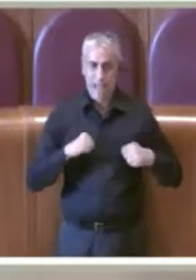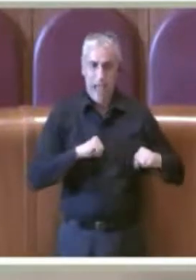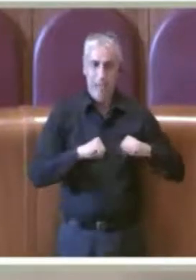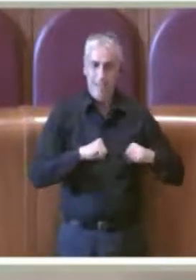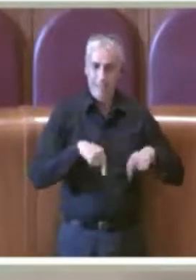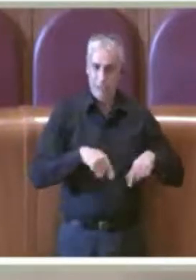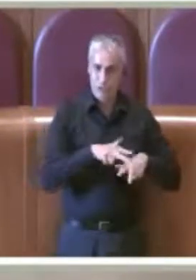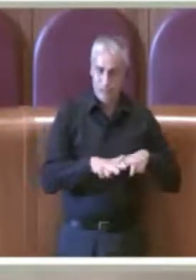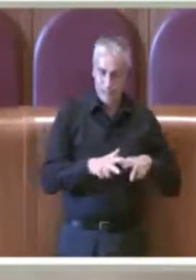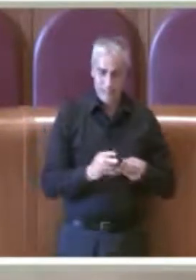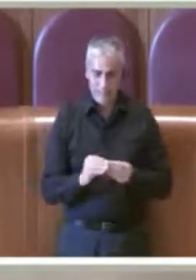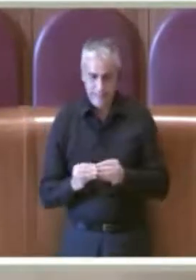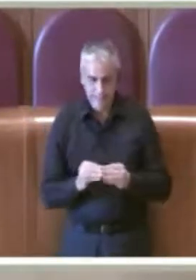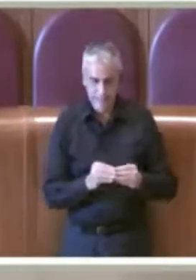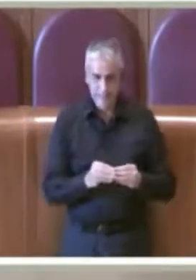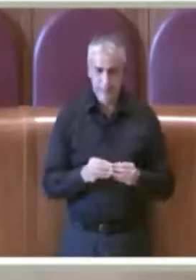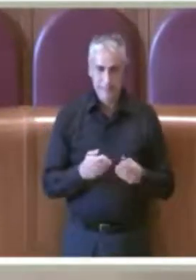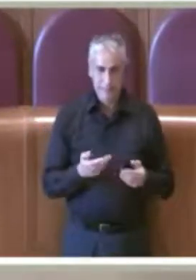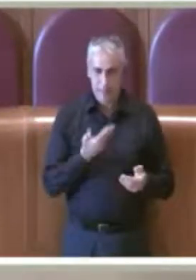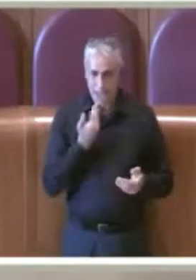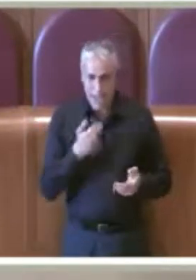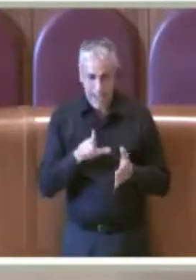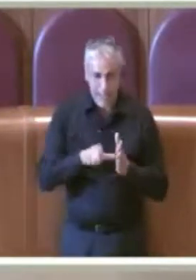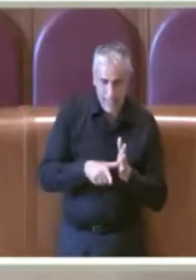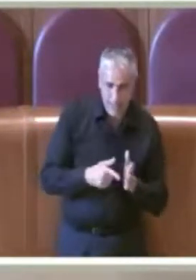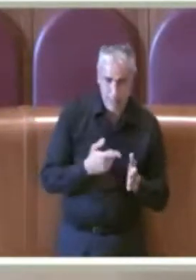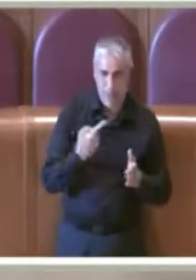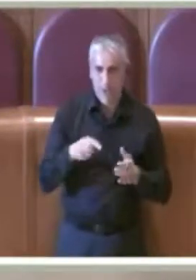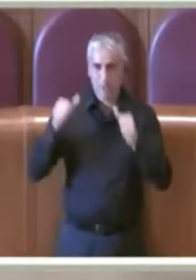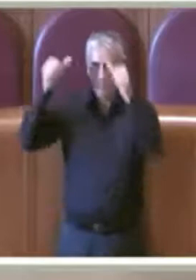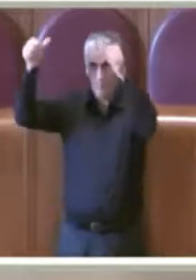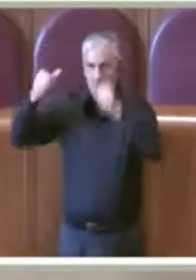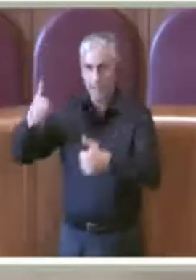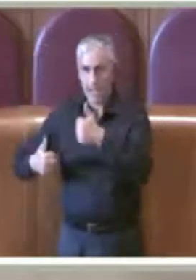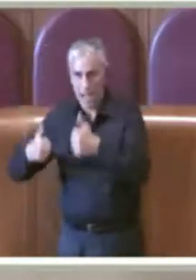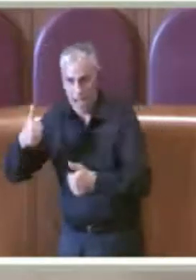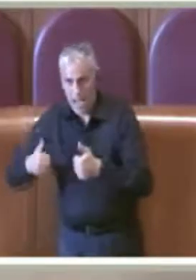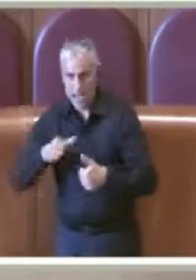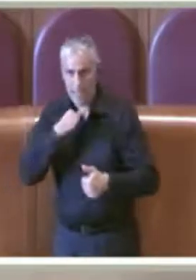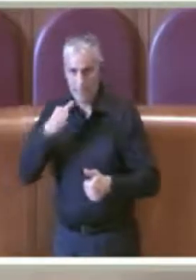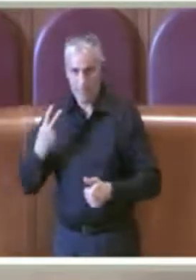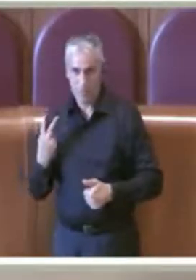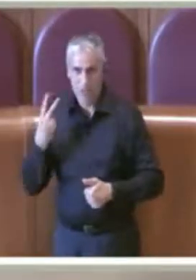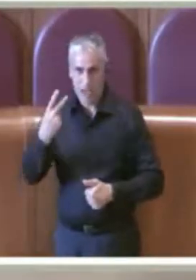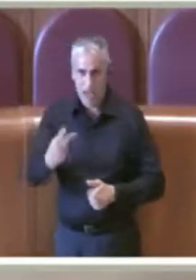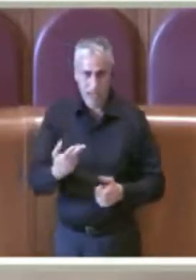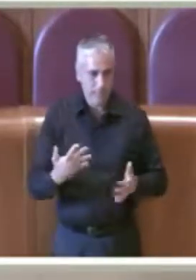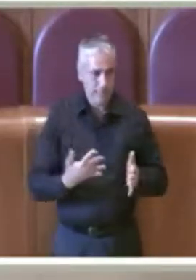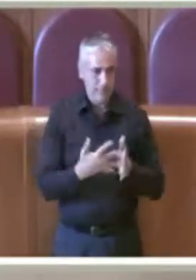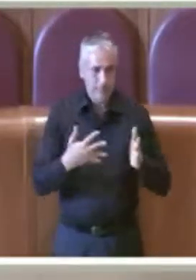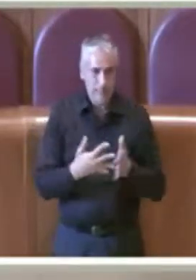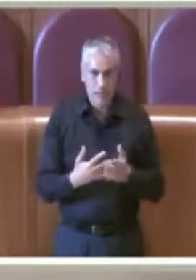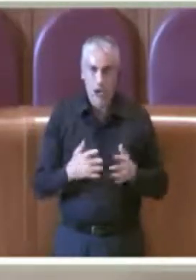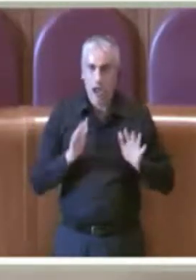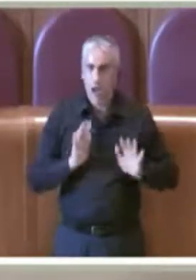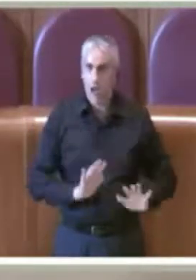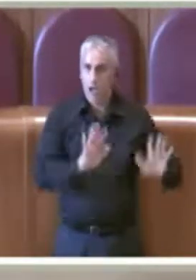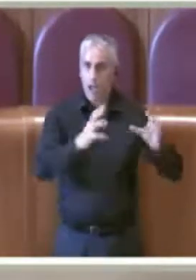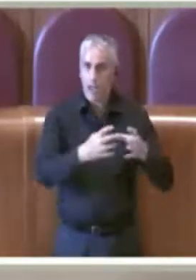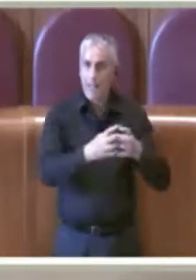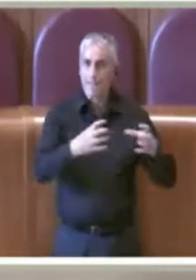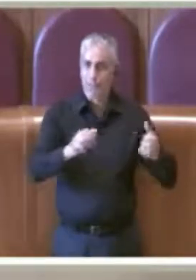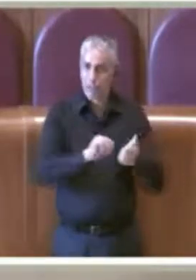possibilità e comunque i tempi materiali per espletare le gare richiedono almeno due anni quindi per evitare due anni di abbandono dell